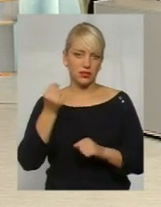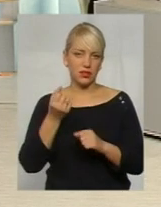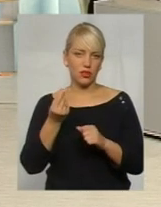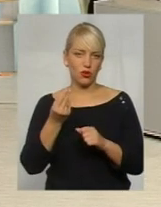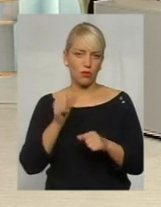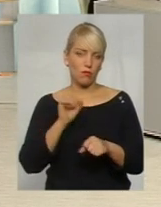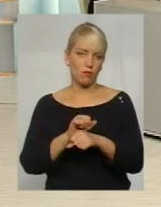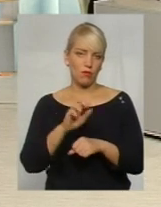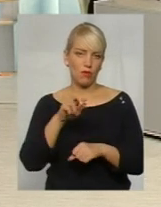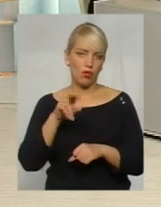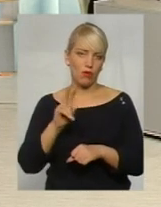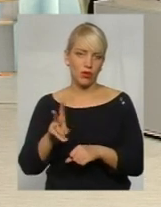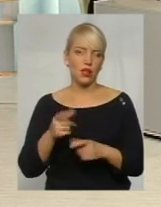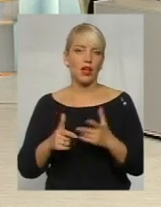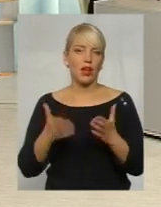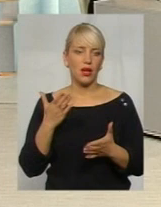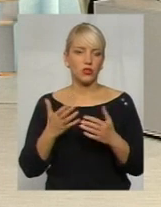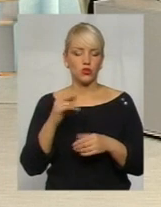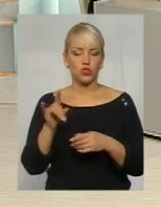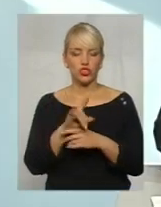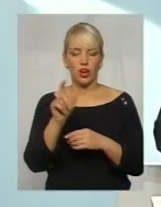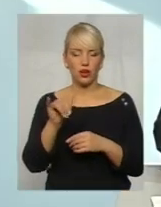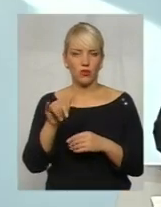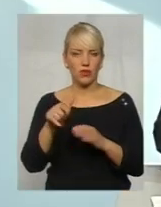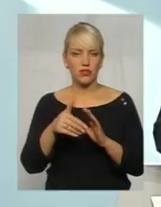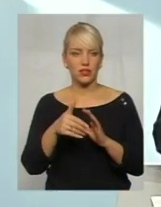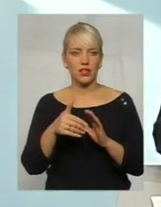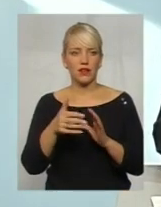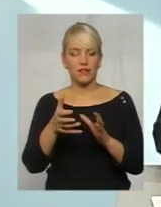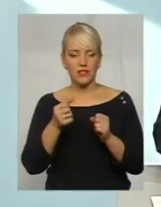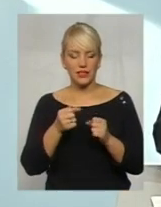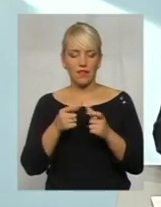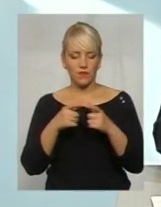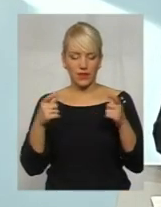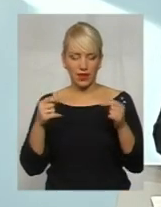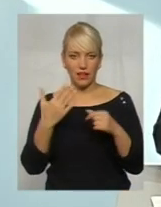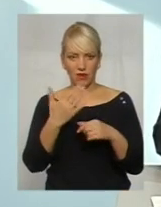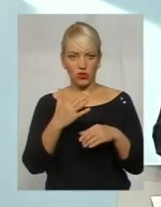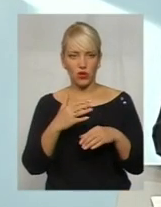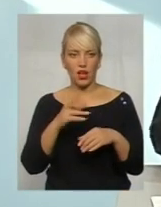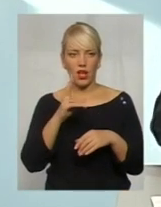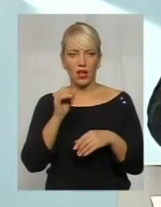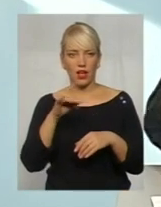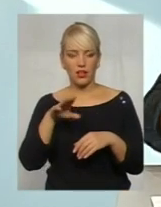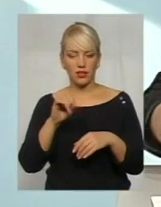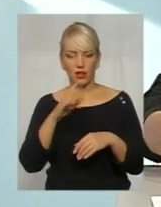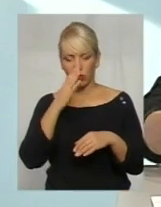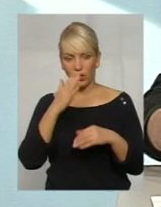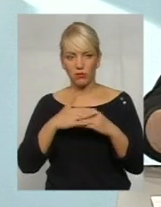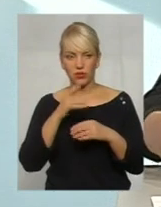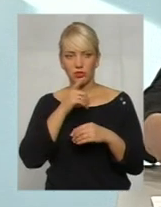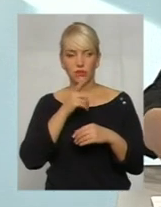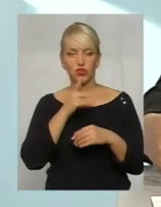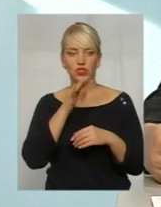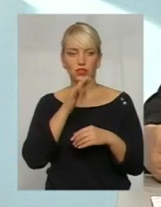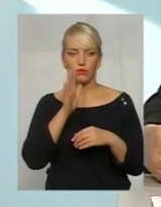Адже, якщо шахрай у вас випитав реквізити вашої банківської карти, то він найближчим часом буде, значить,